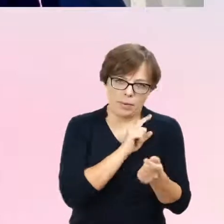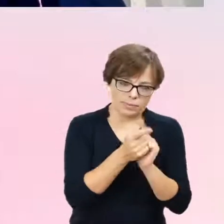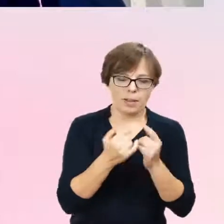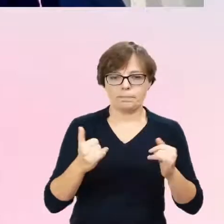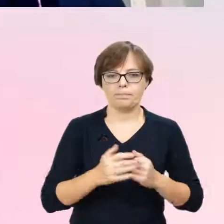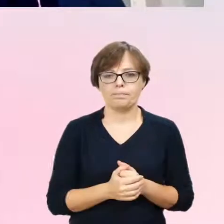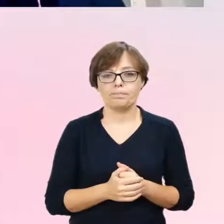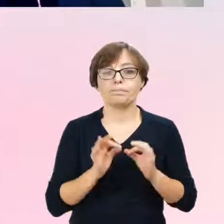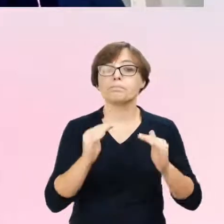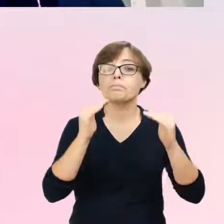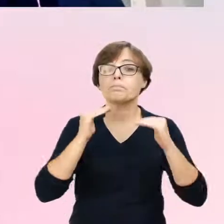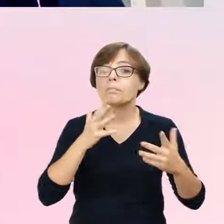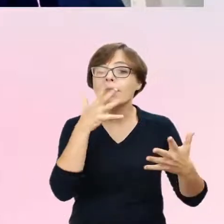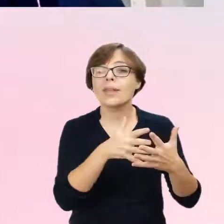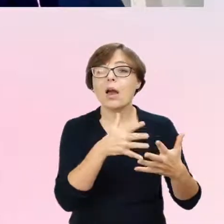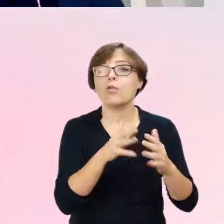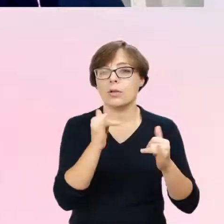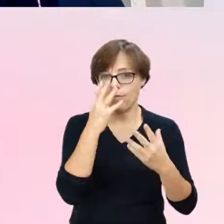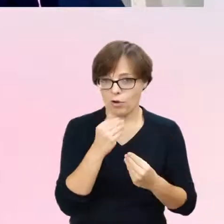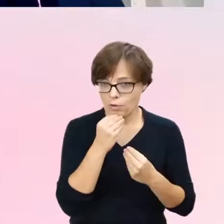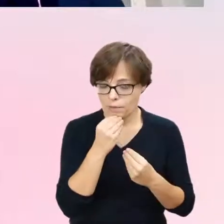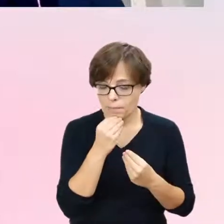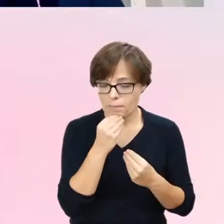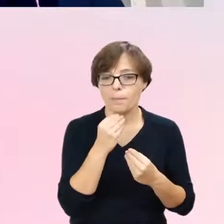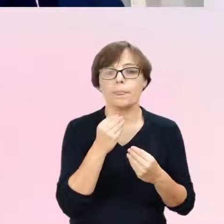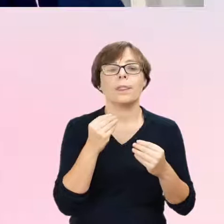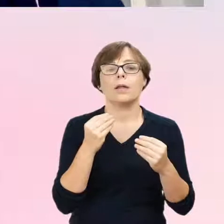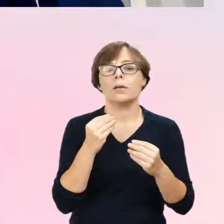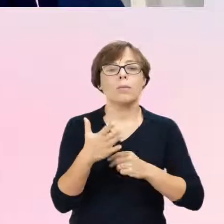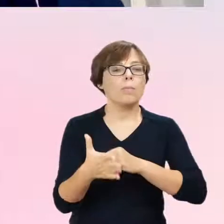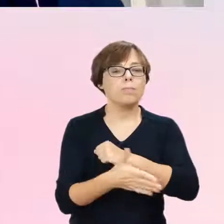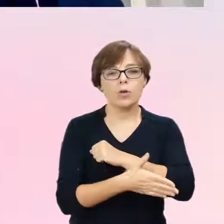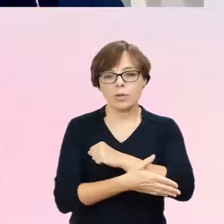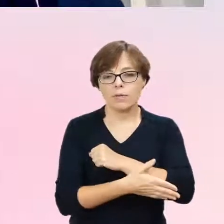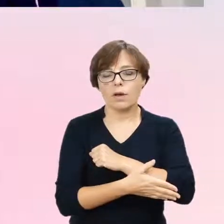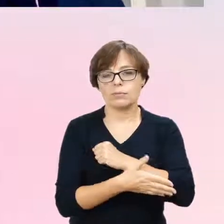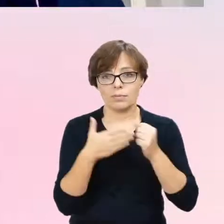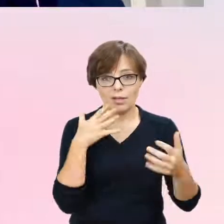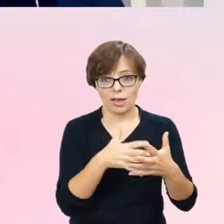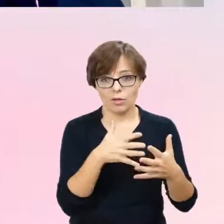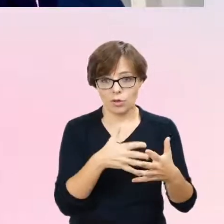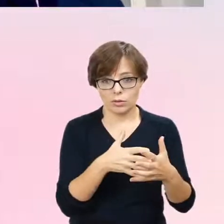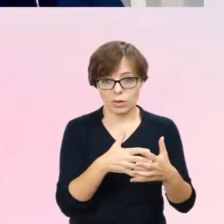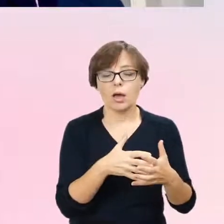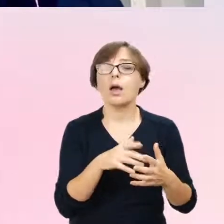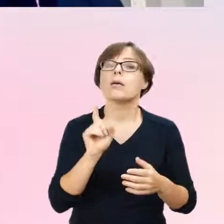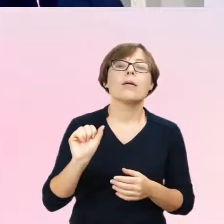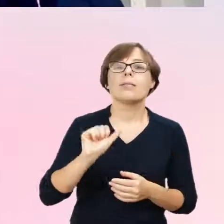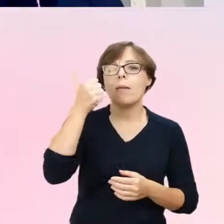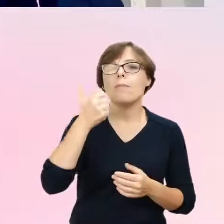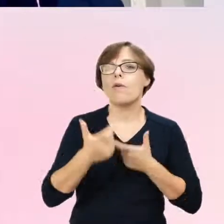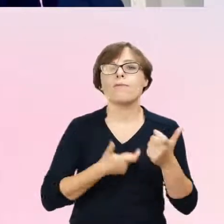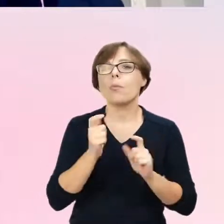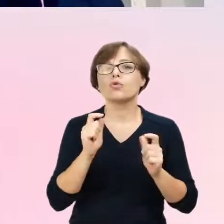jedną z najbardziej istotnych cechy diagnozy, to jest, zaczyna się od wywiadu, tak,